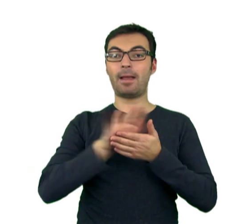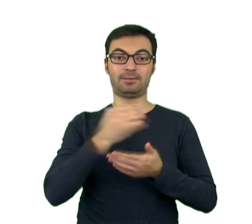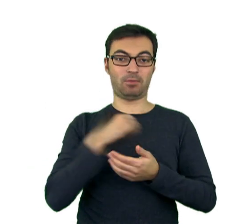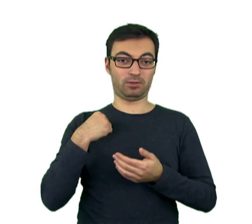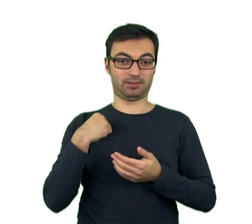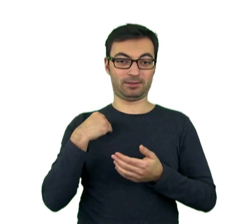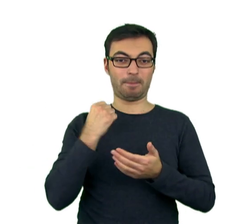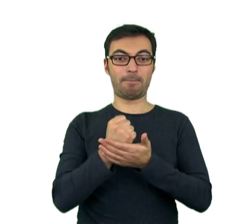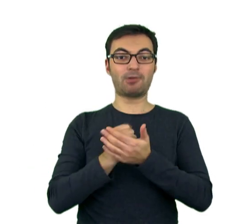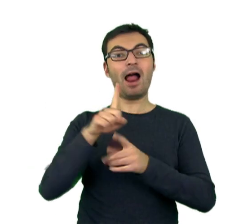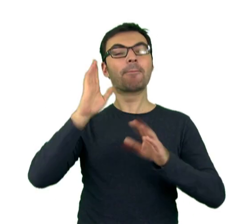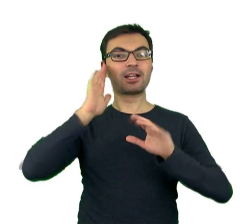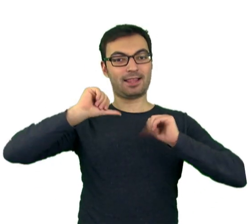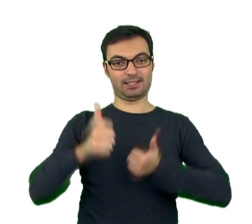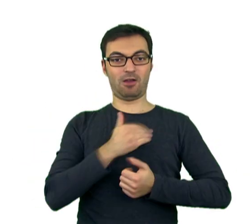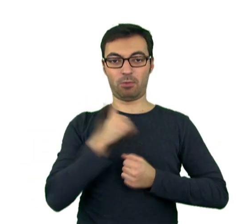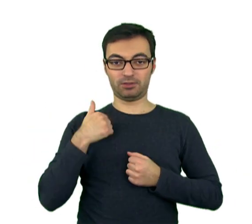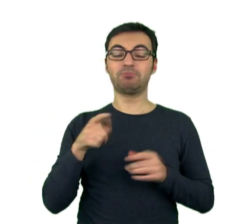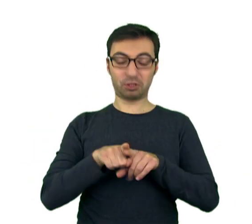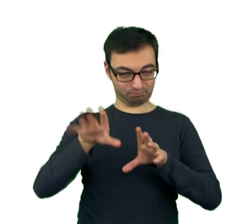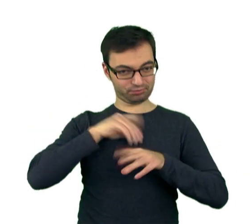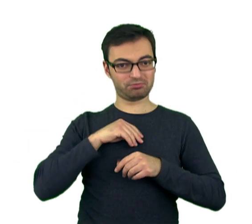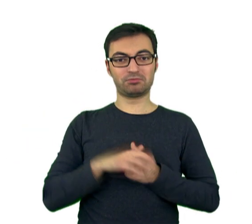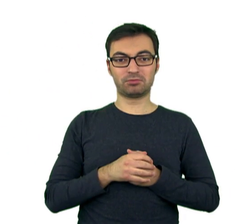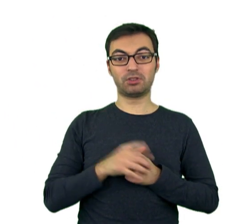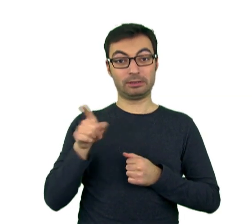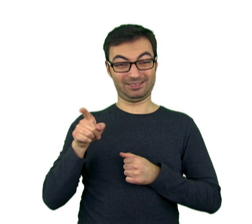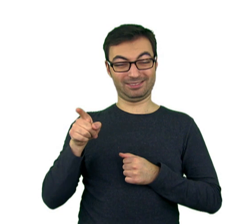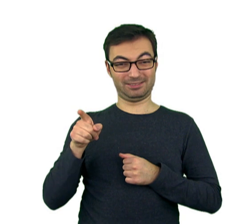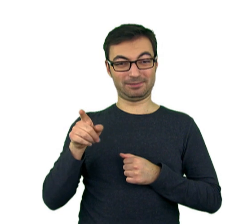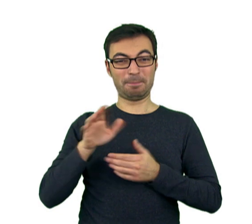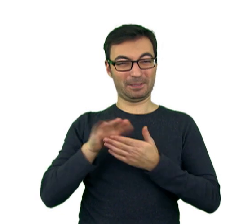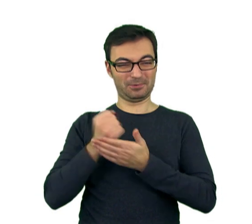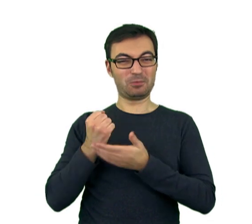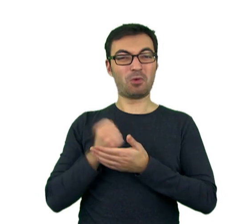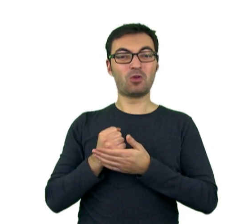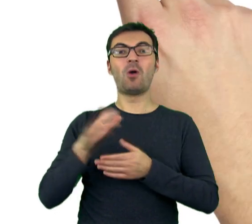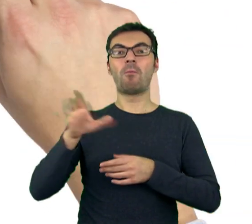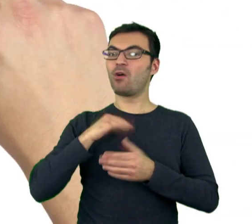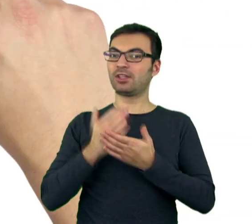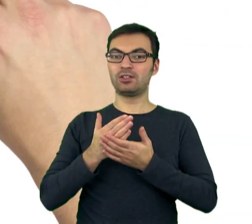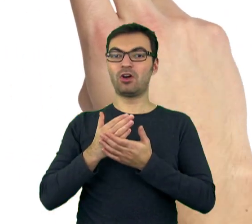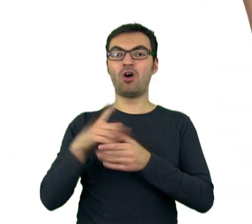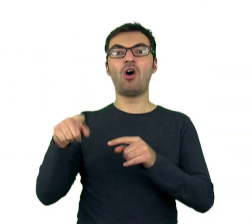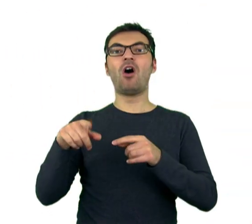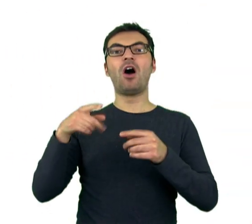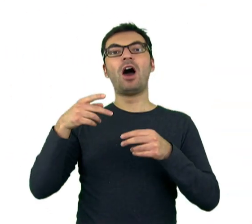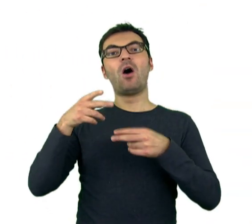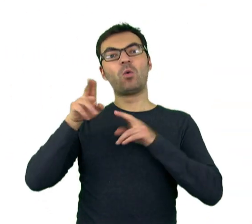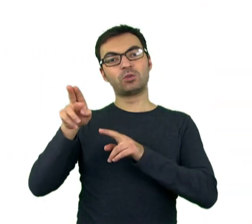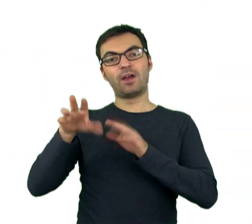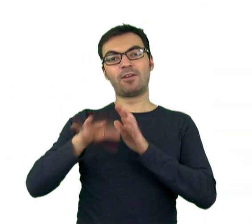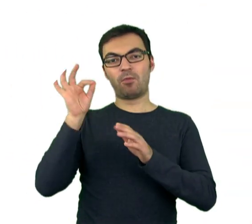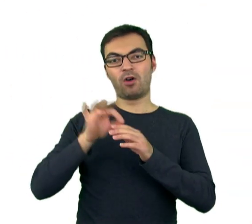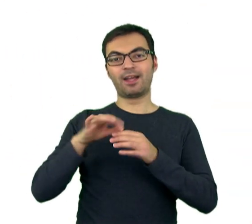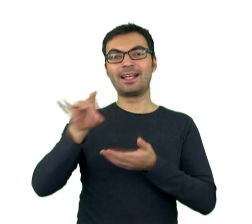obywatele Unii Europejskiej bez polskiego paszportu, którzy stale mieszkają w Polsce. Ci drudzy mogą jednak uczestniczyć wyłącznie w wyborach na